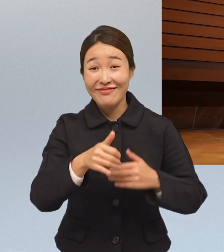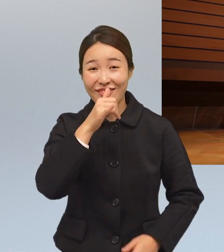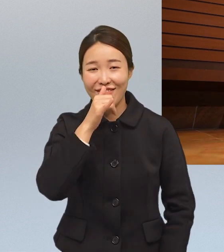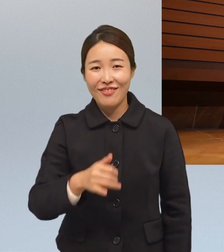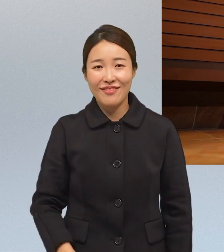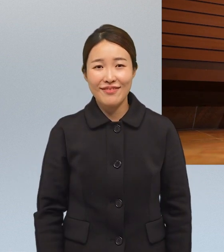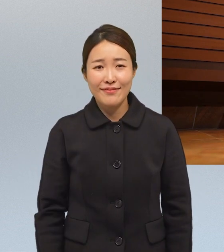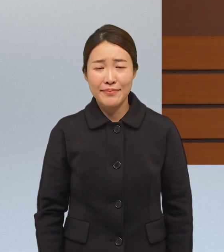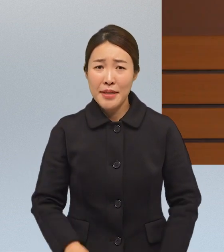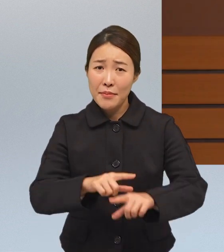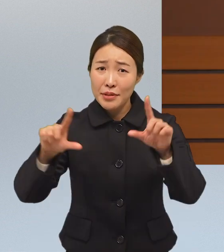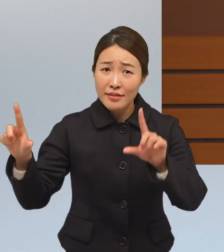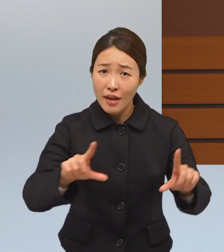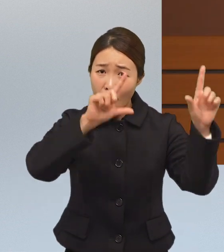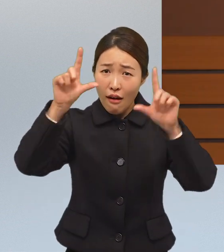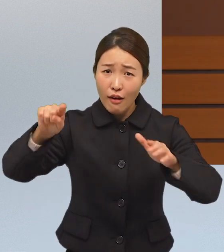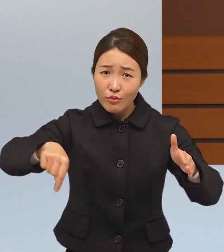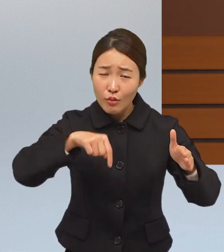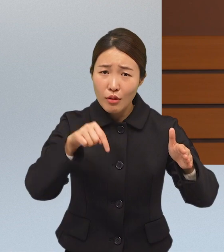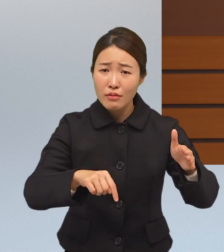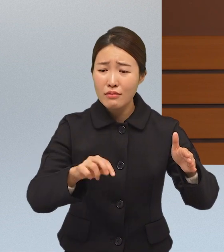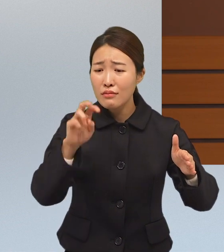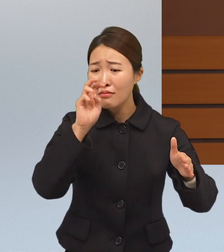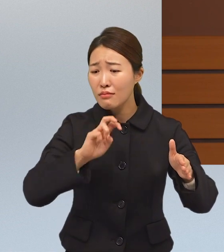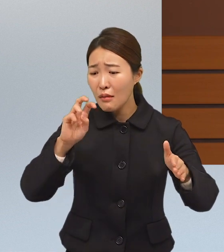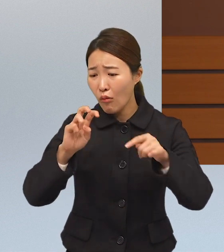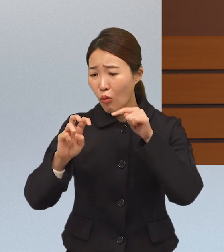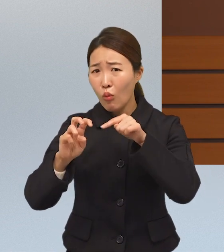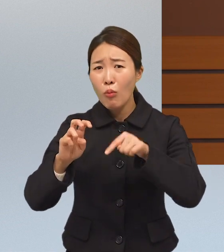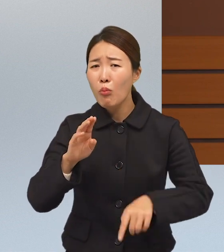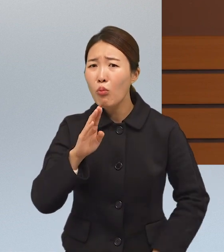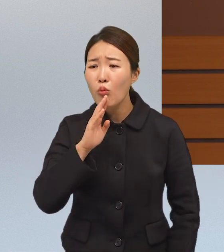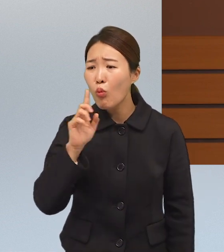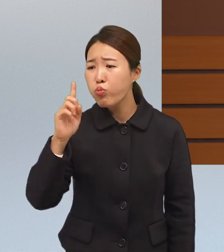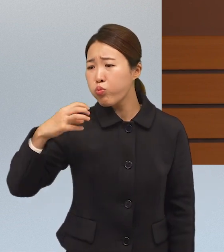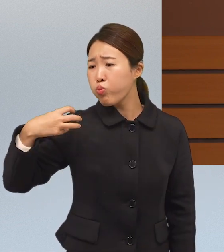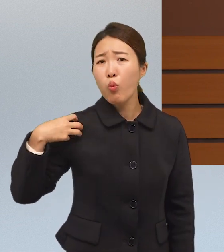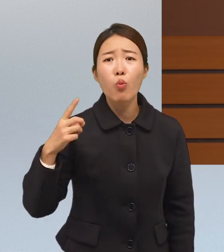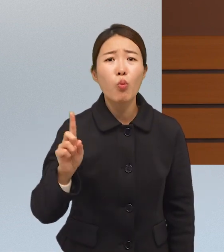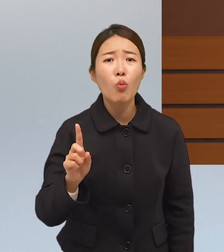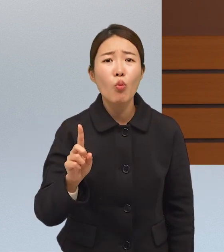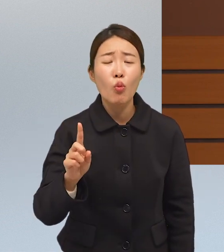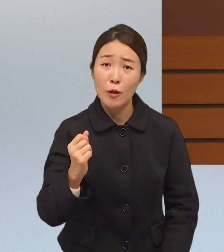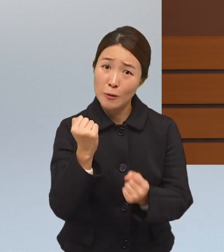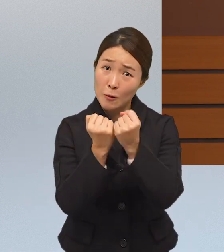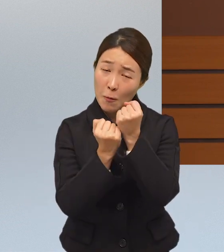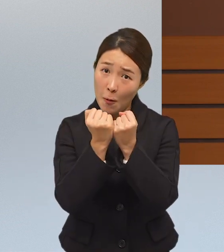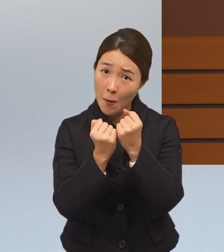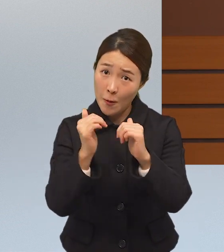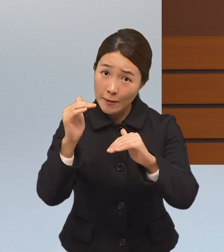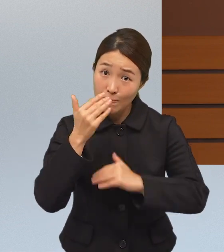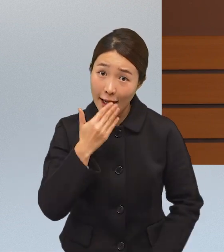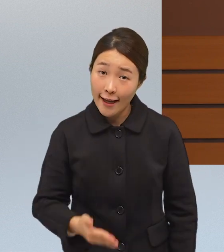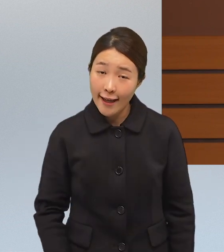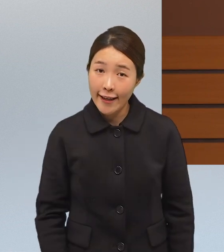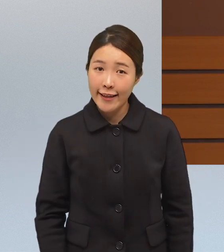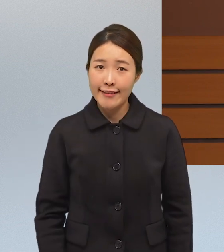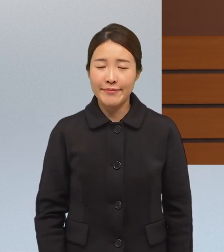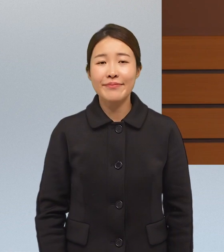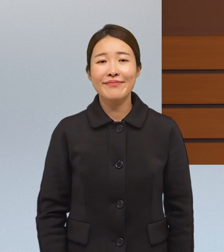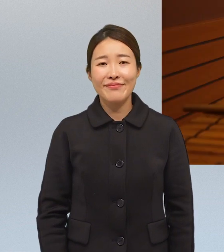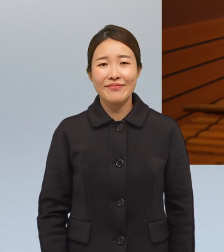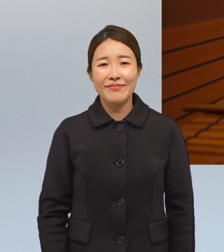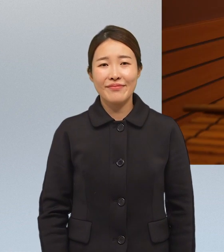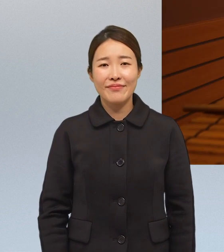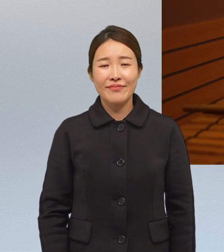남아있는데요 일상생활 속에서 음악이 어떻게 역할을 하고 있는지 한번 설명해 주실 수